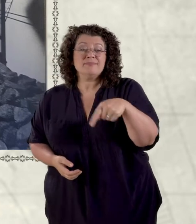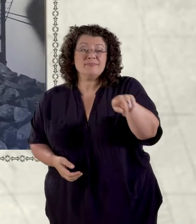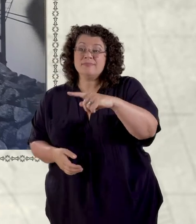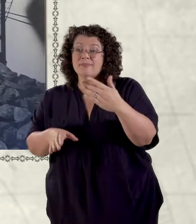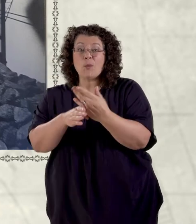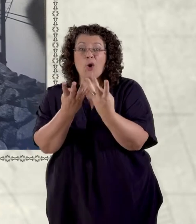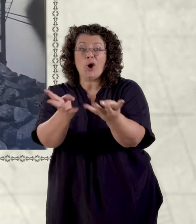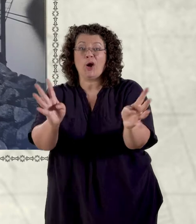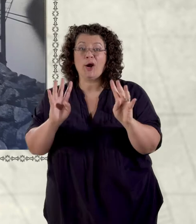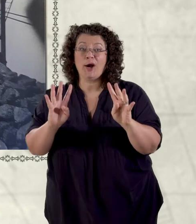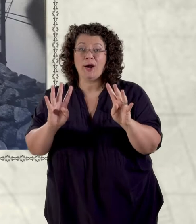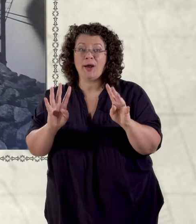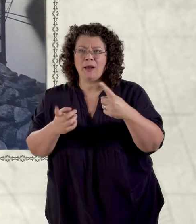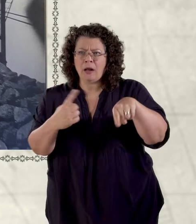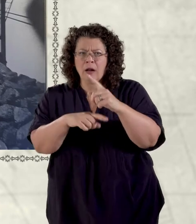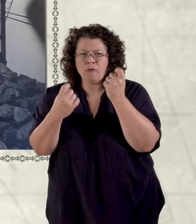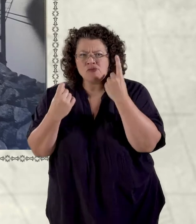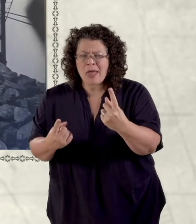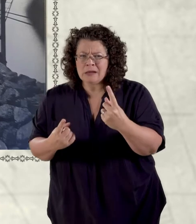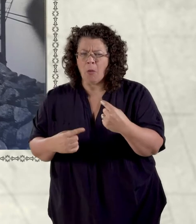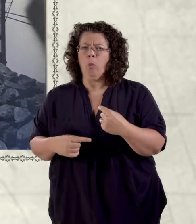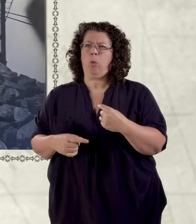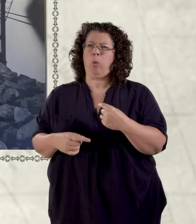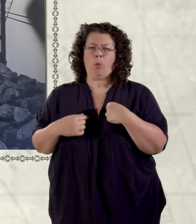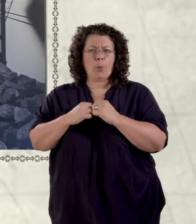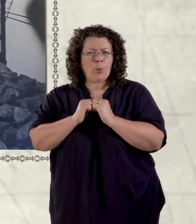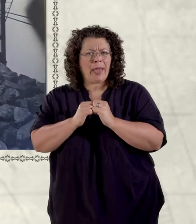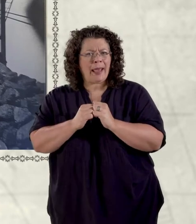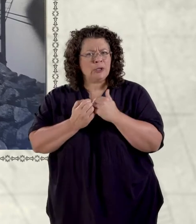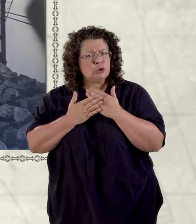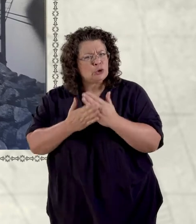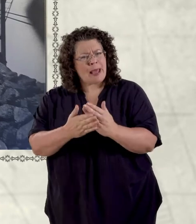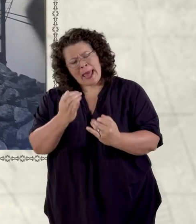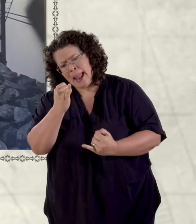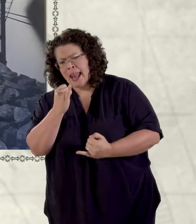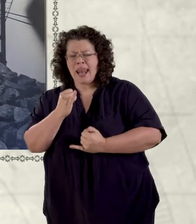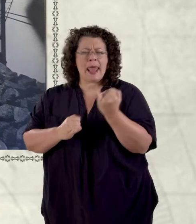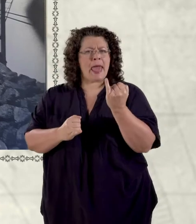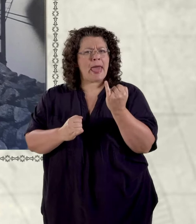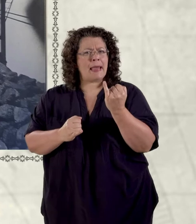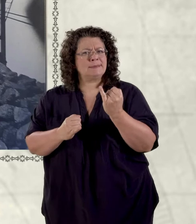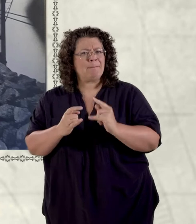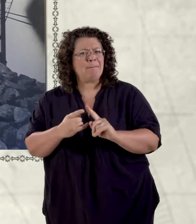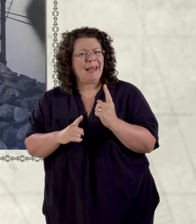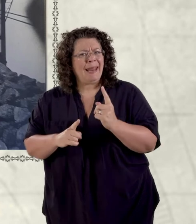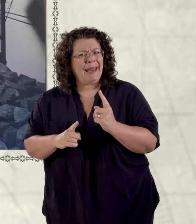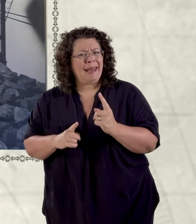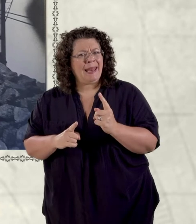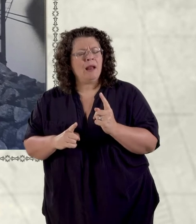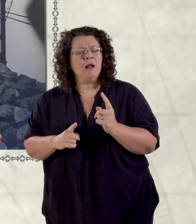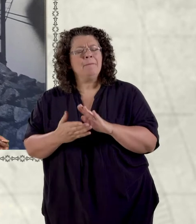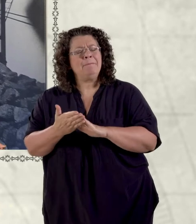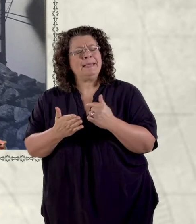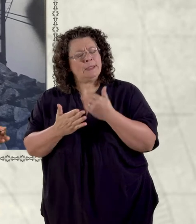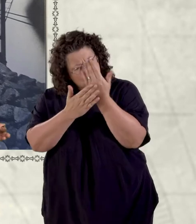fodlon rannu fy ngheiniog olaf yn nhw. Fy modd yn parchu y gweithwyr. A gan fy modd yn trin